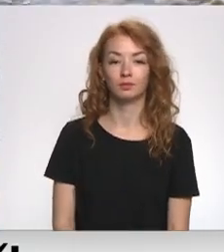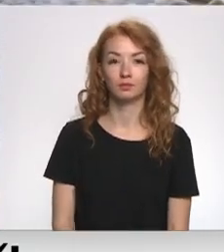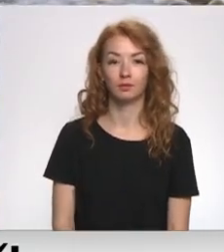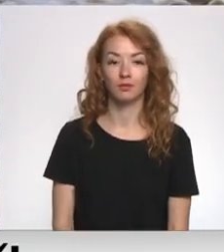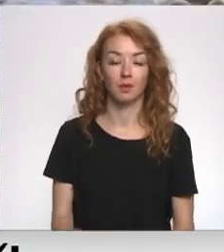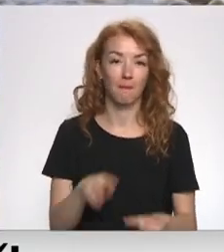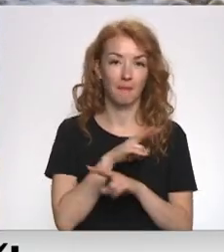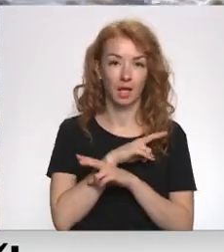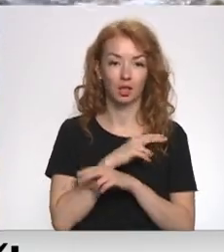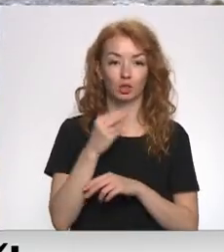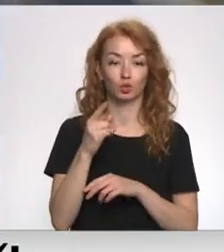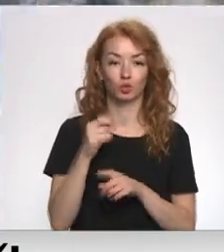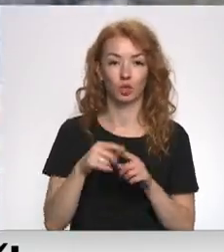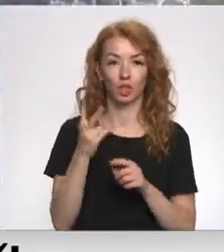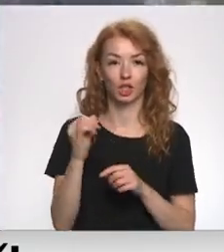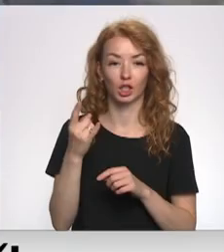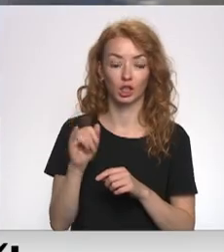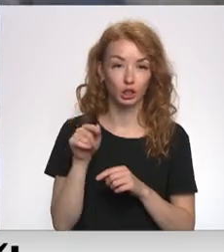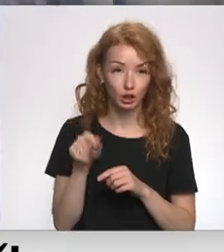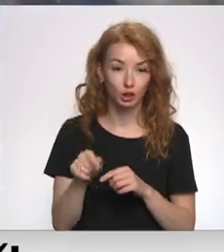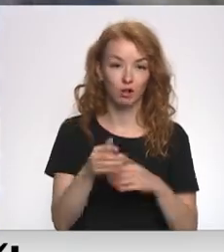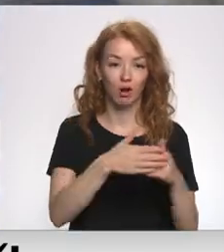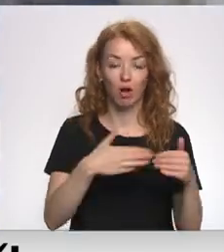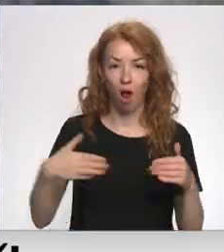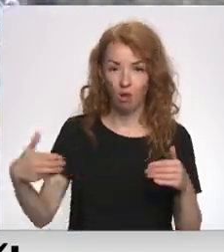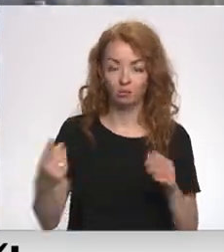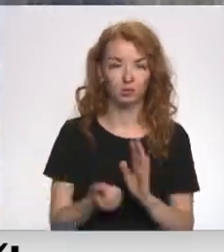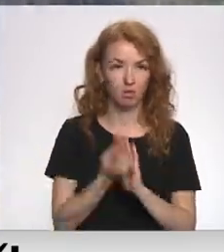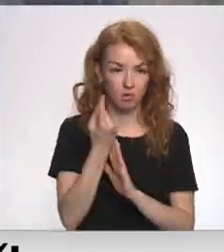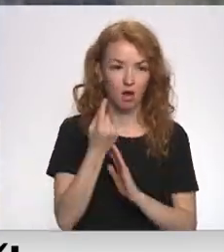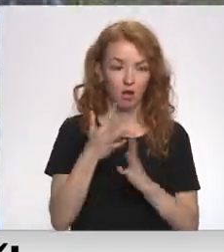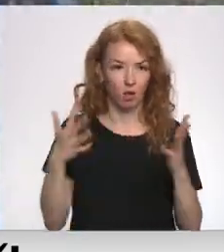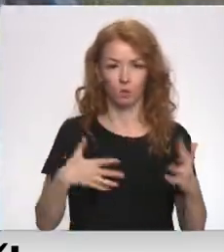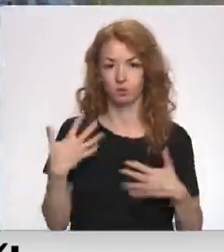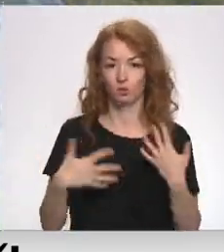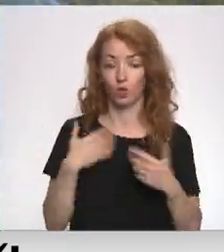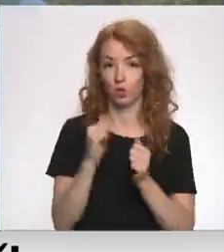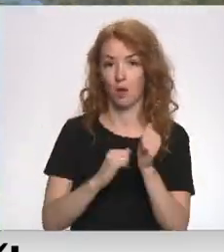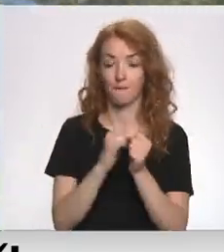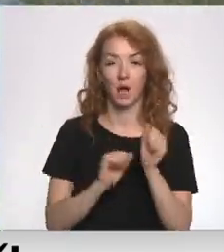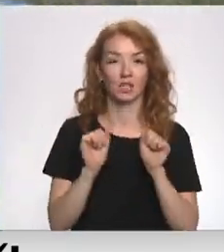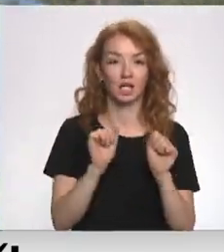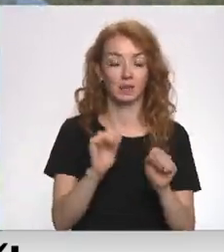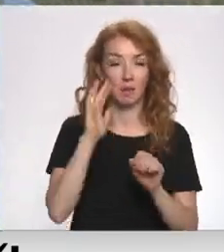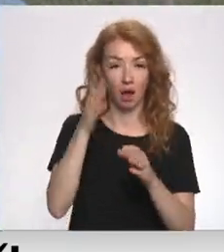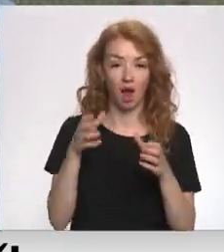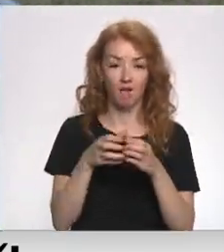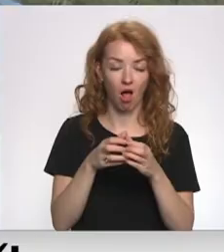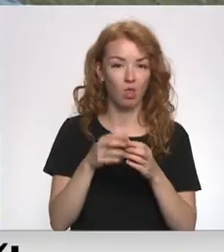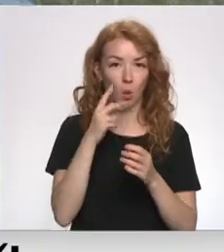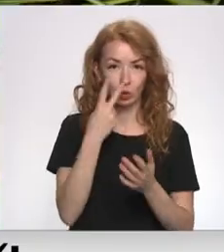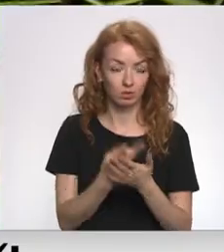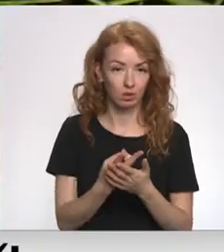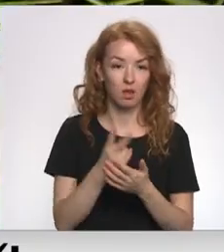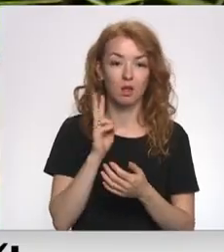Beigti zuši un ķīši Rāznas ezera krastos un niedrēs rada būtisku satraukumu. Dabas aizsardzības pārvalde secina, ka logiskākais